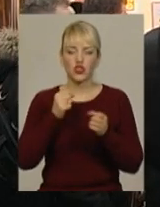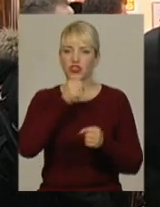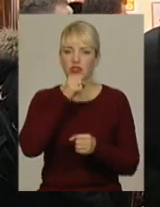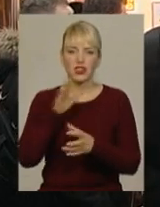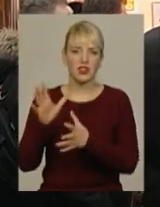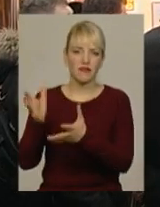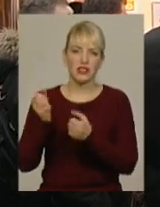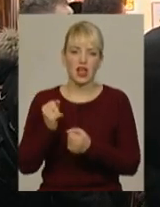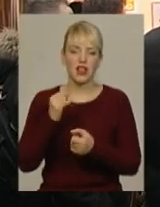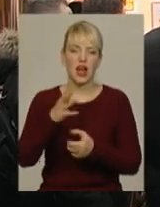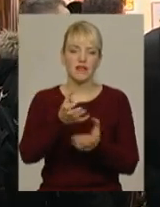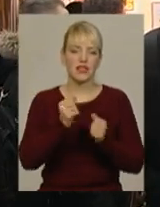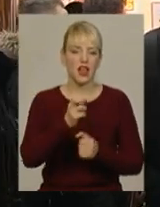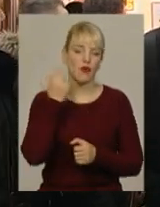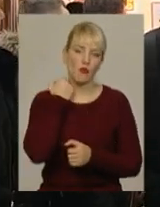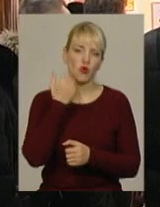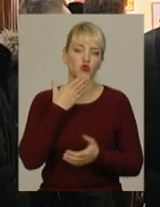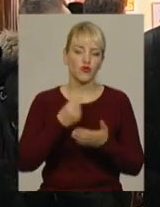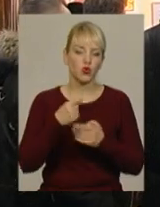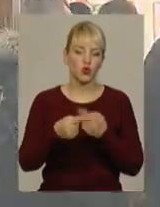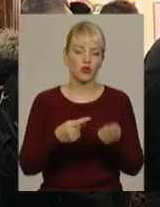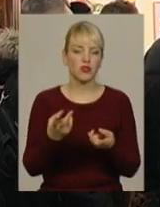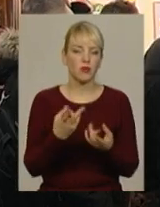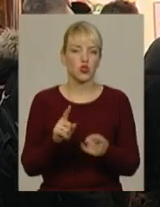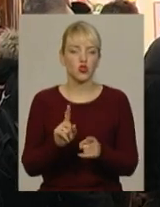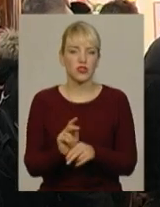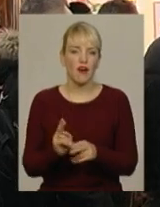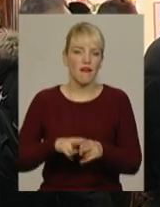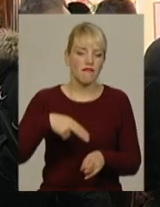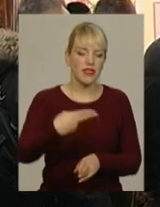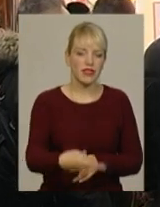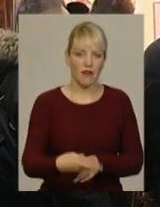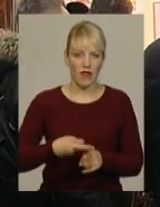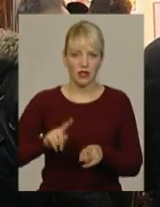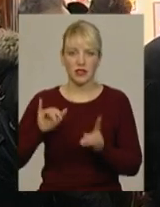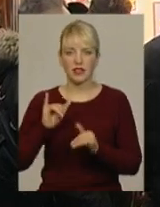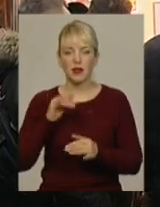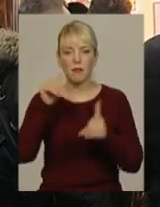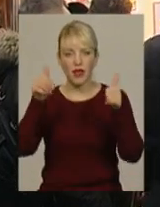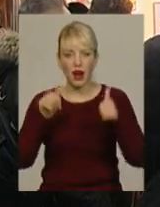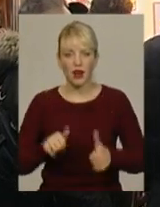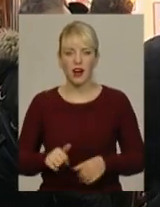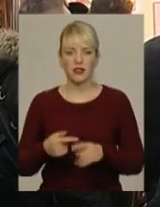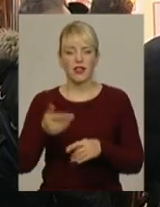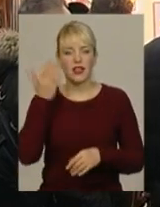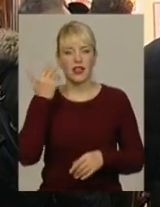борг у своїх онуків і нам треба щось віддавати. Плакат раніше в радянські часи був пропагандистський.